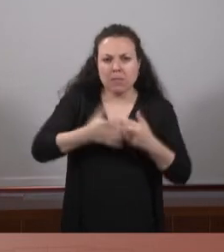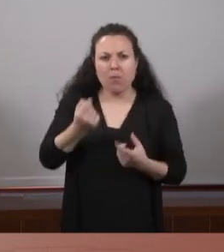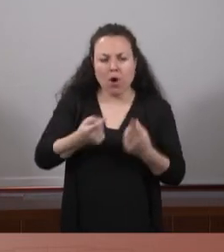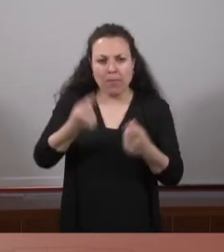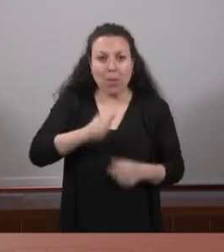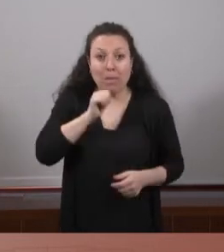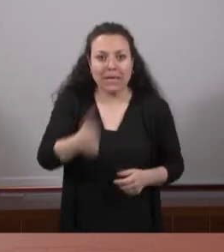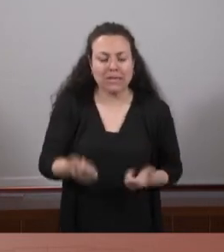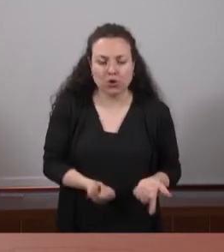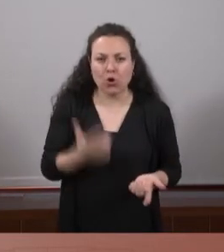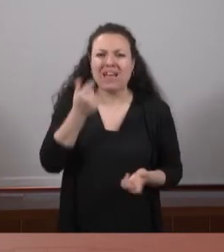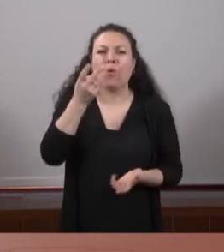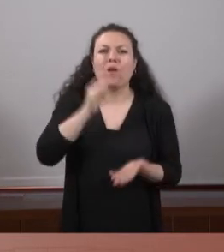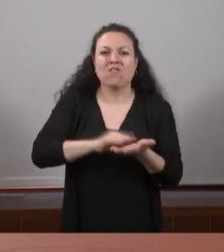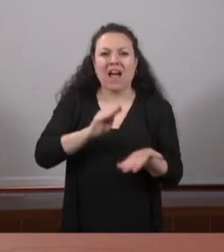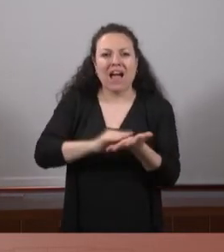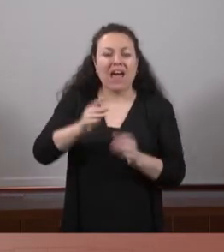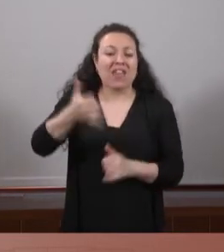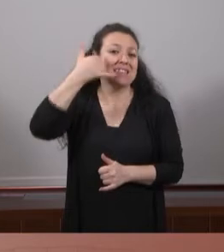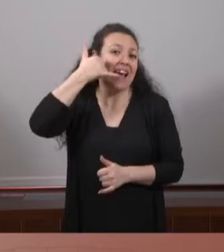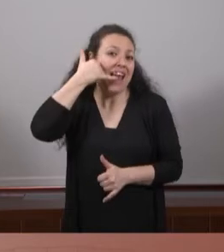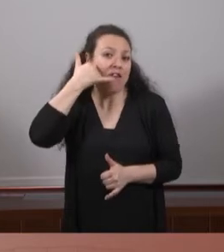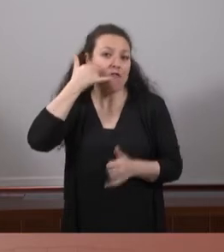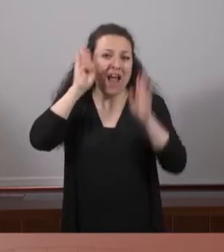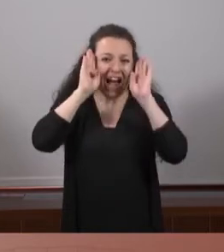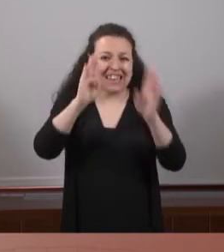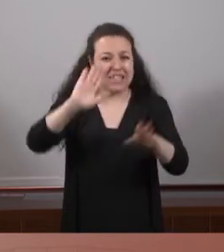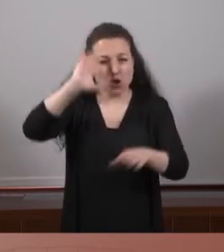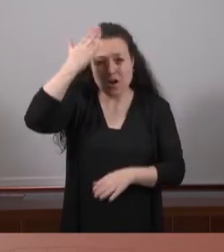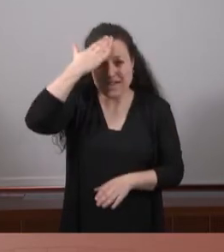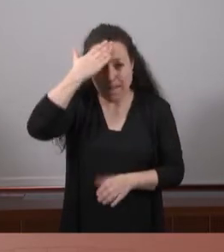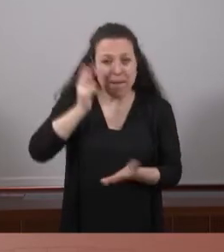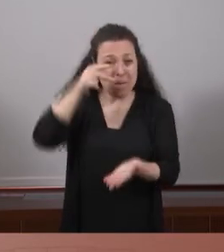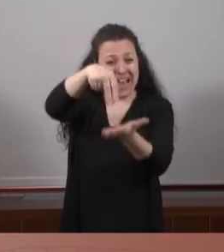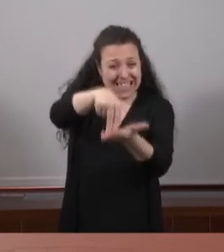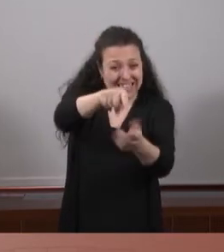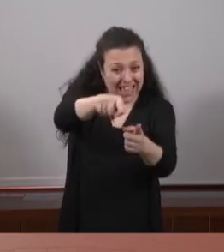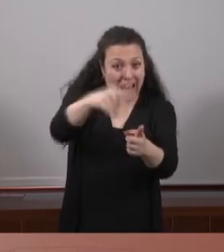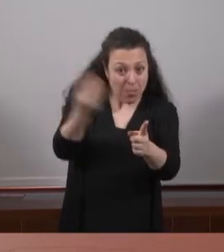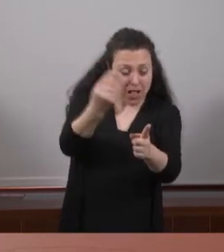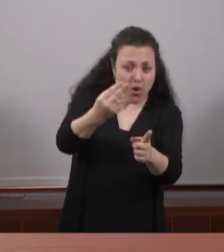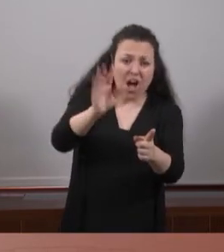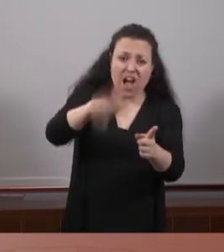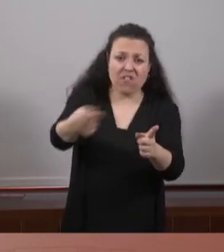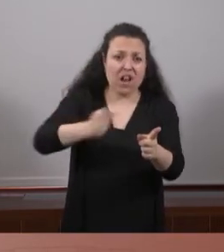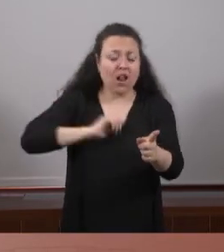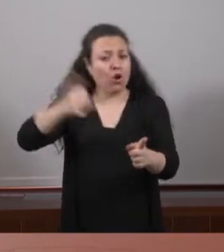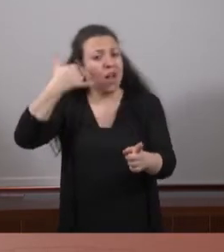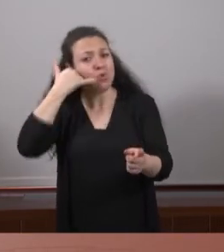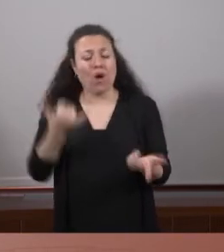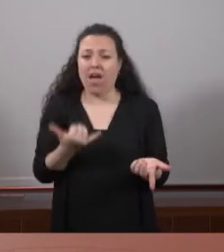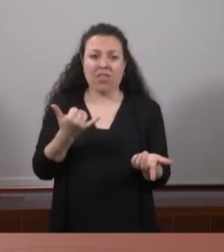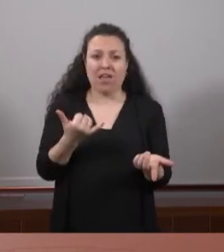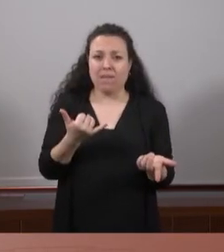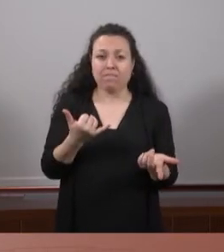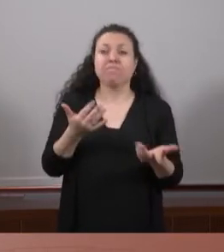casos es fa atenció telemàtica o telefònica en situacions que requeririen presencialitat. Estem veient com la població té